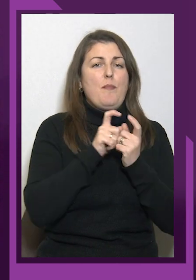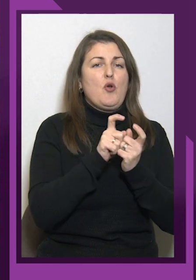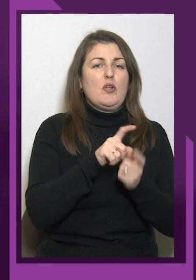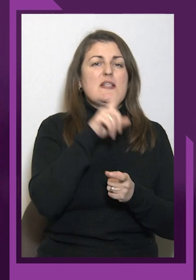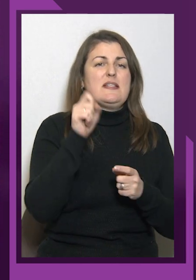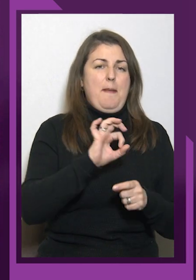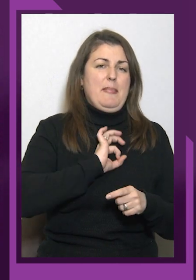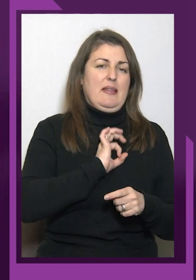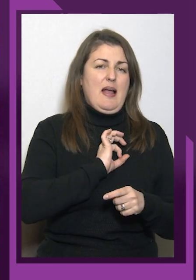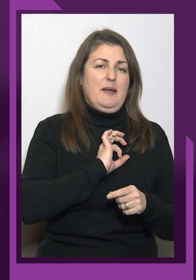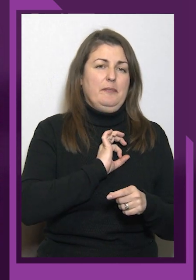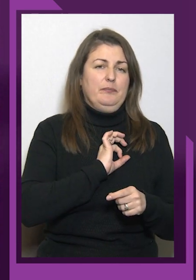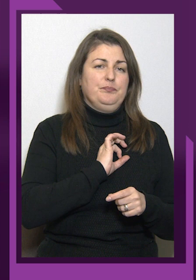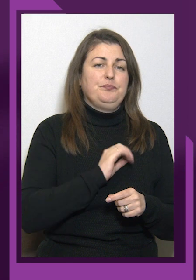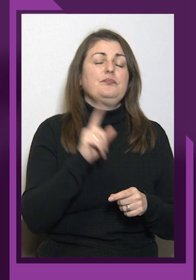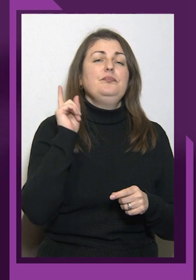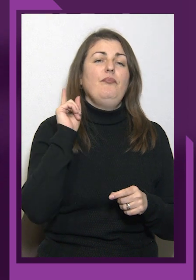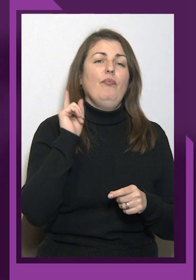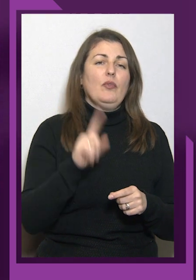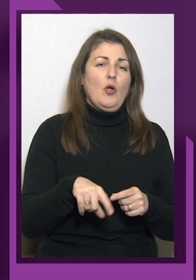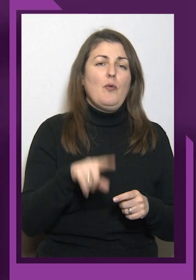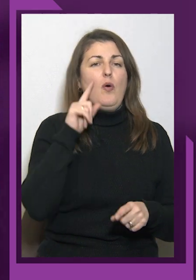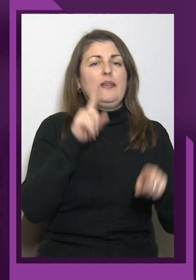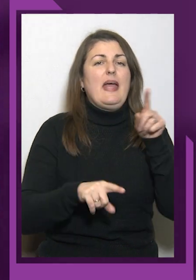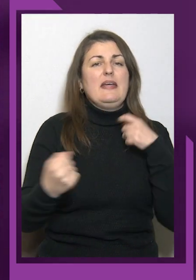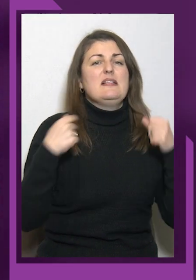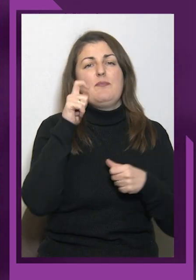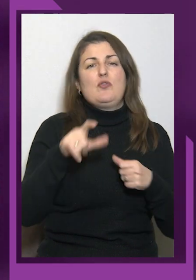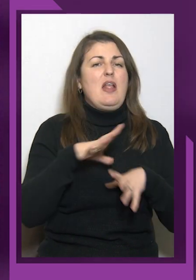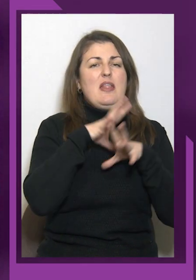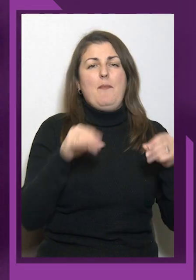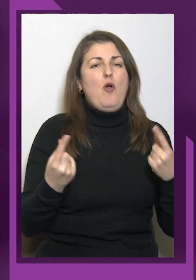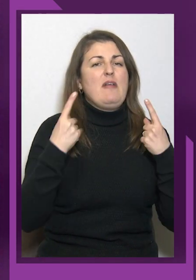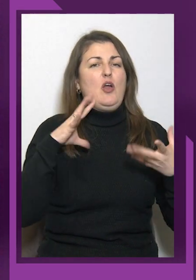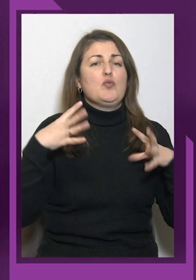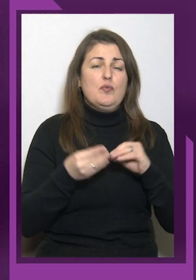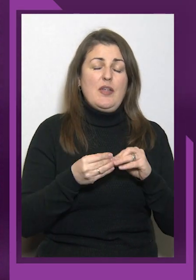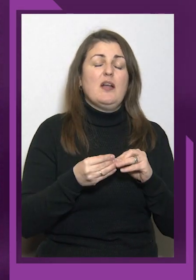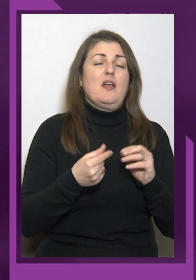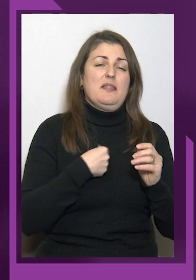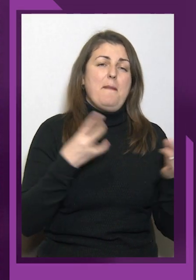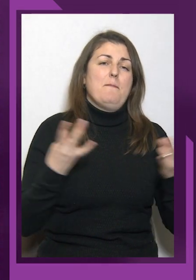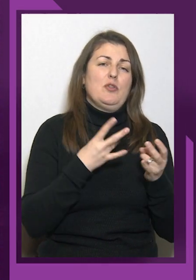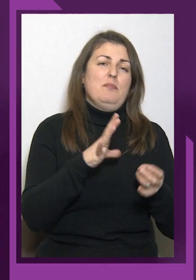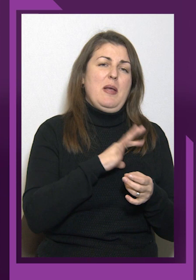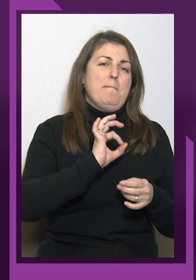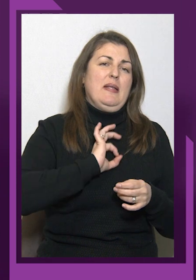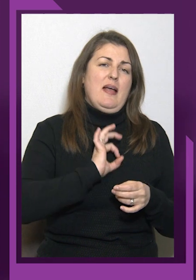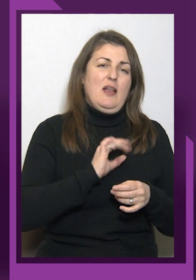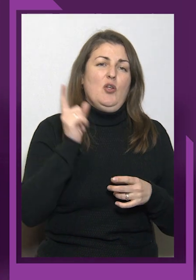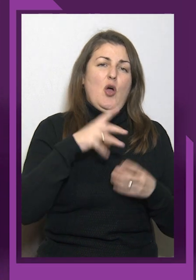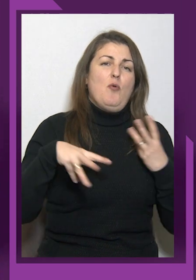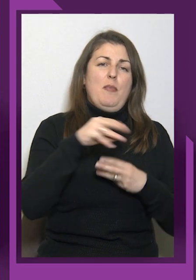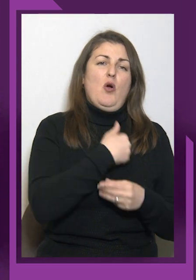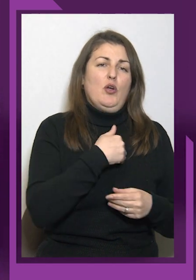деяких спортсменів не було великого результату, нам потрібні були медалі. Тому ми хотіли, щоб наш прапор